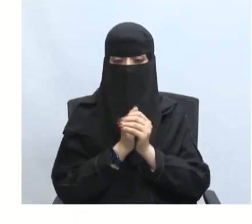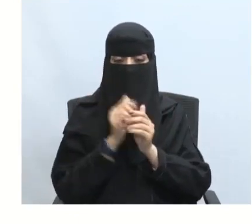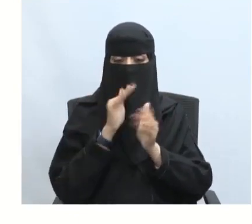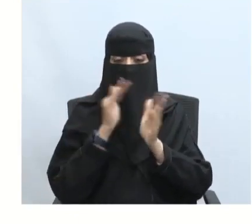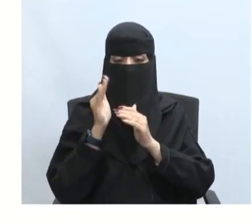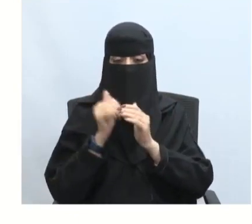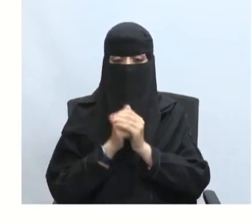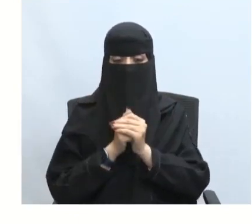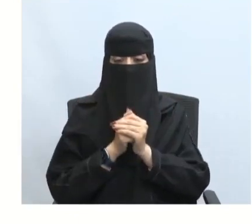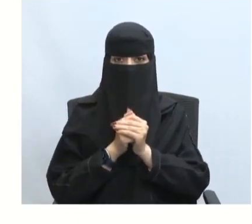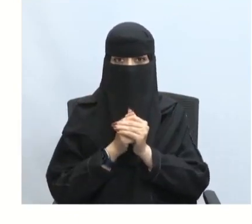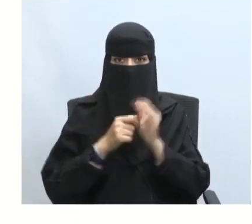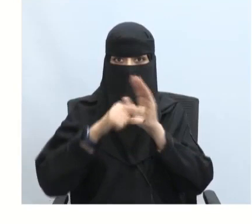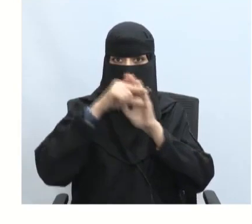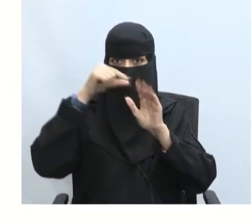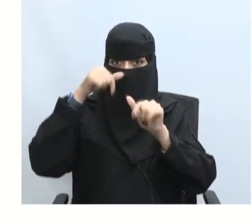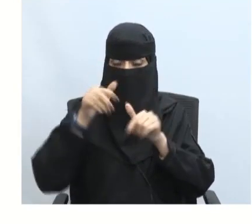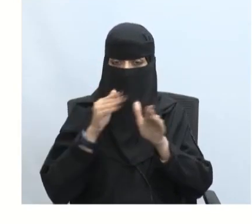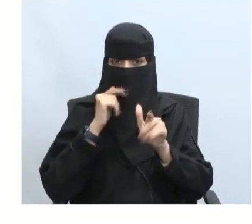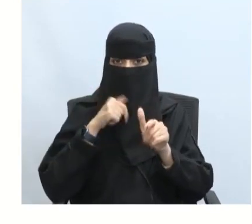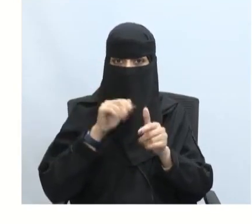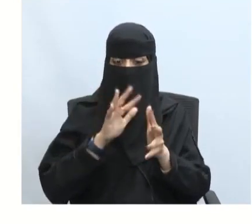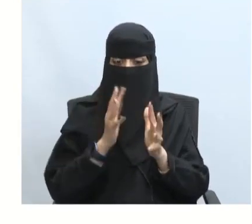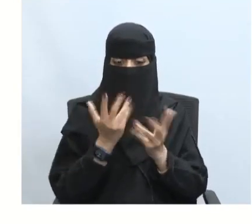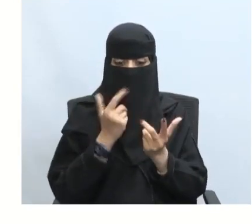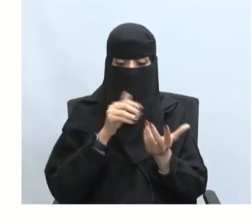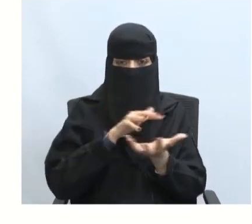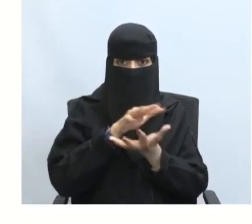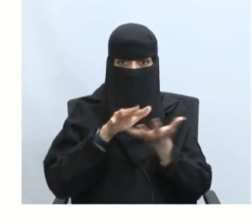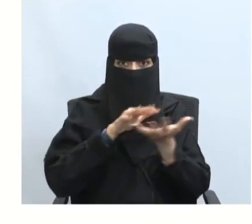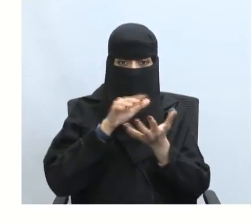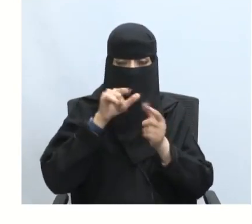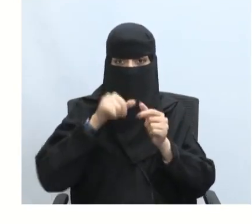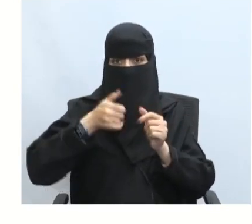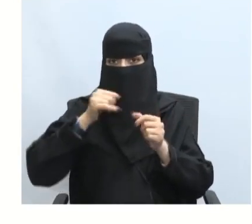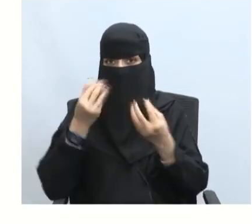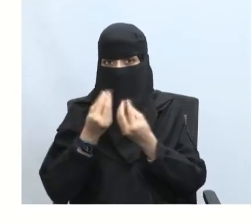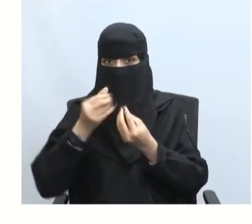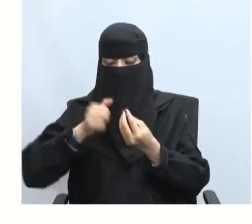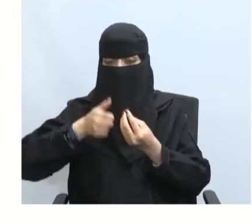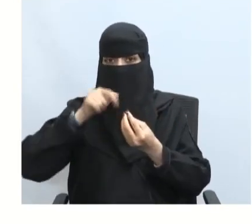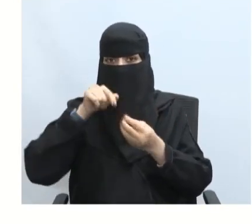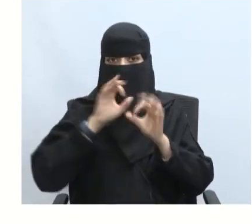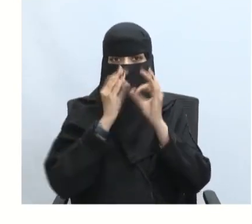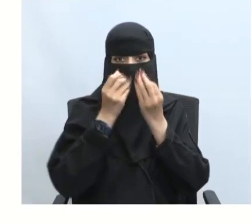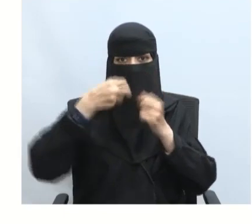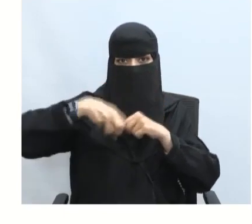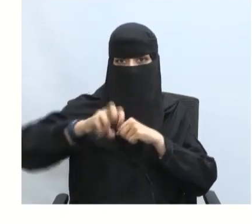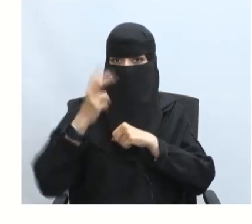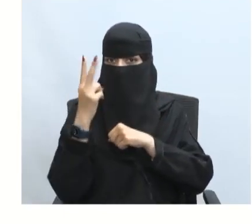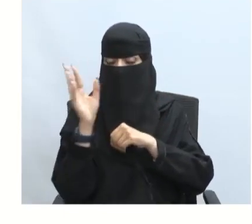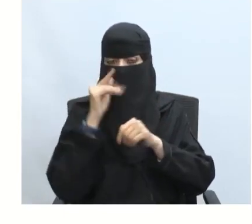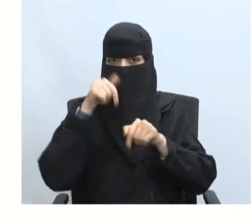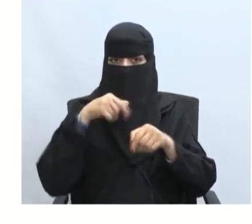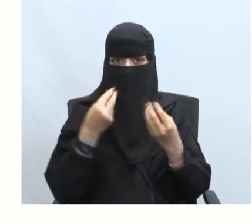مادة المهارات الحياتية موضوع درسنا لهذا اليوم التكيف مع الأزمات الاجتماعية الجزء الثاني